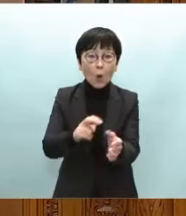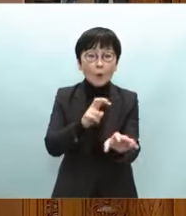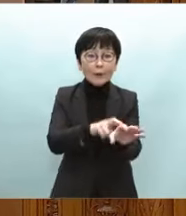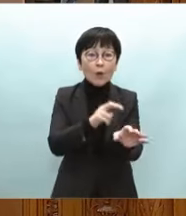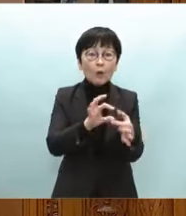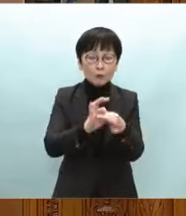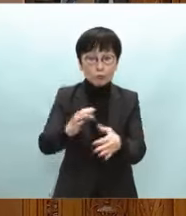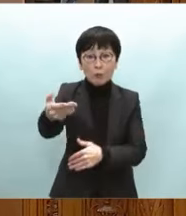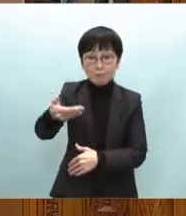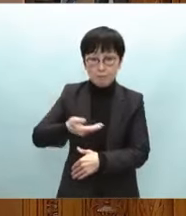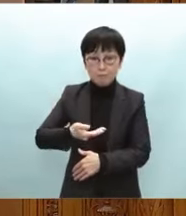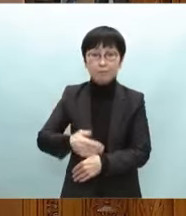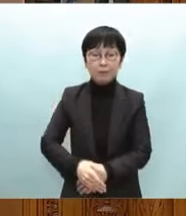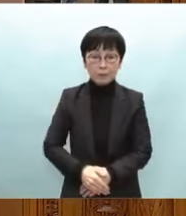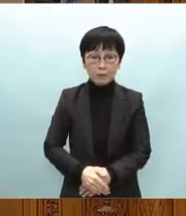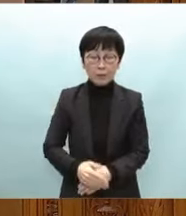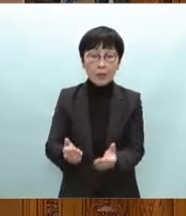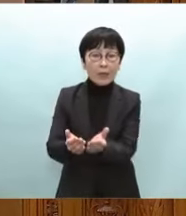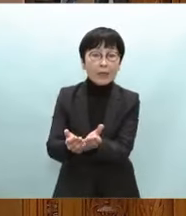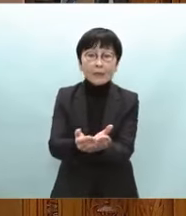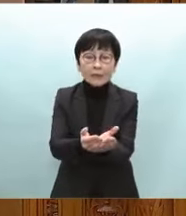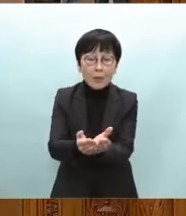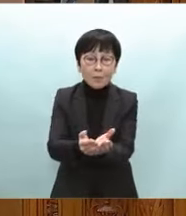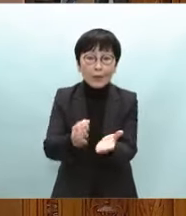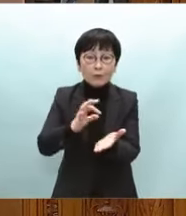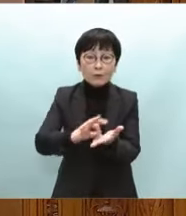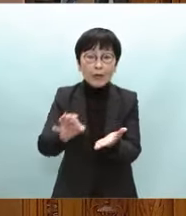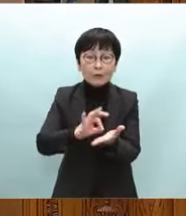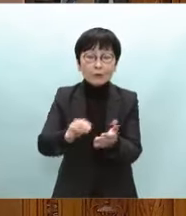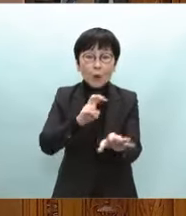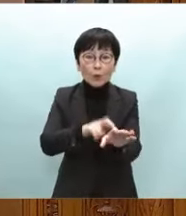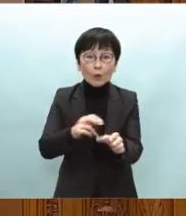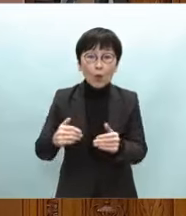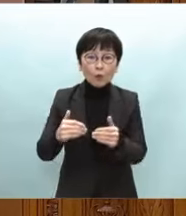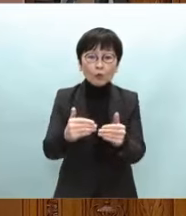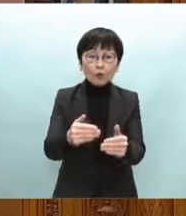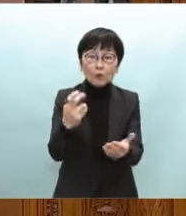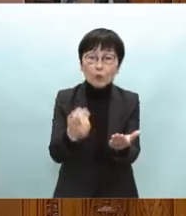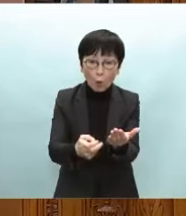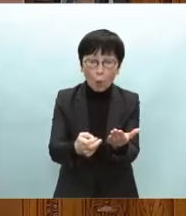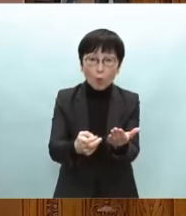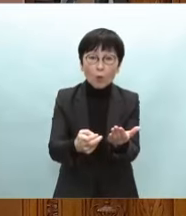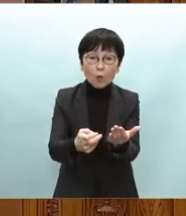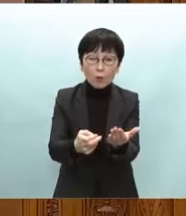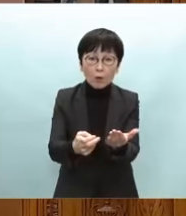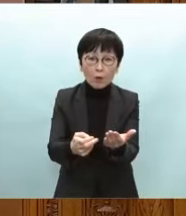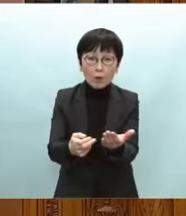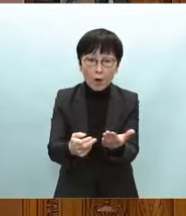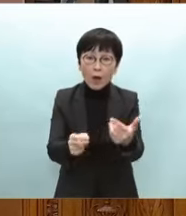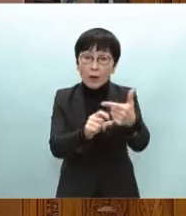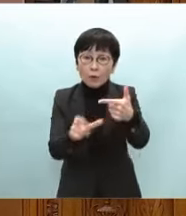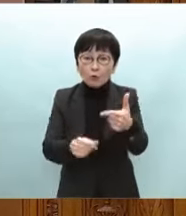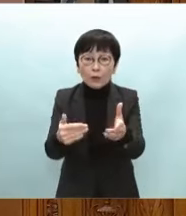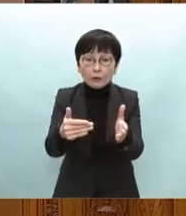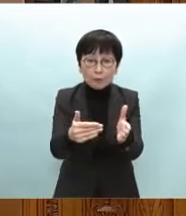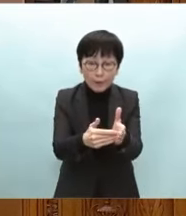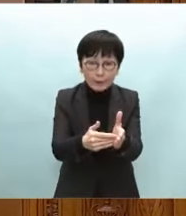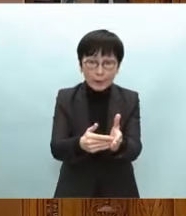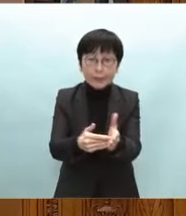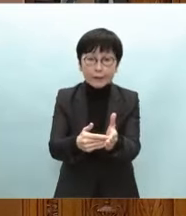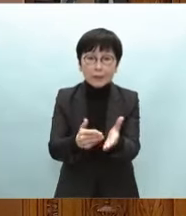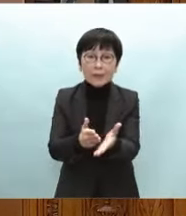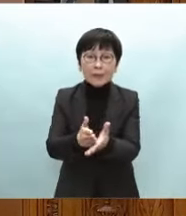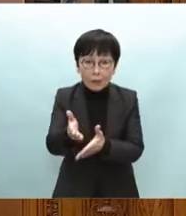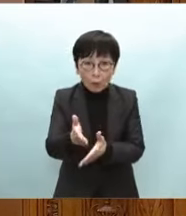ご指摘の船舶活用医療推進法は本年6月までに施行される